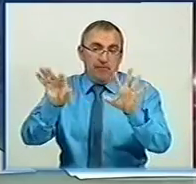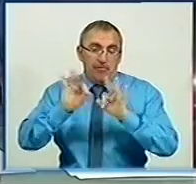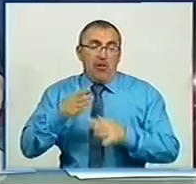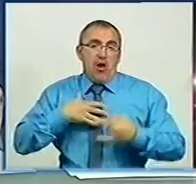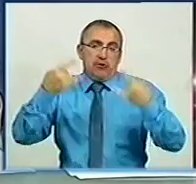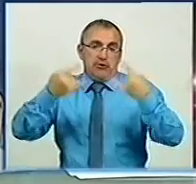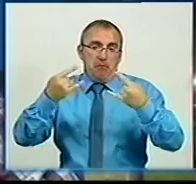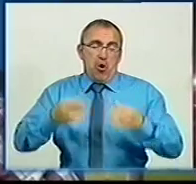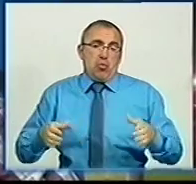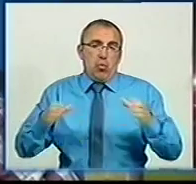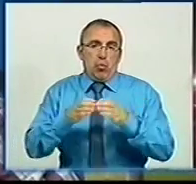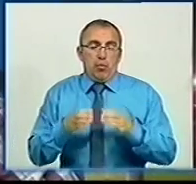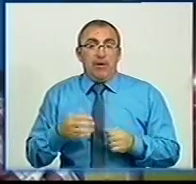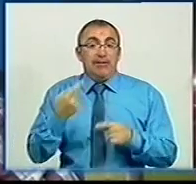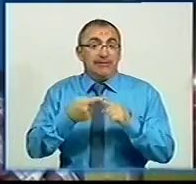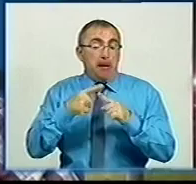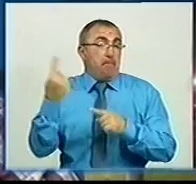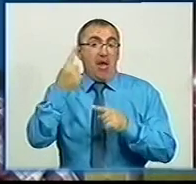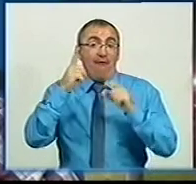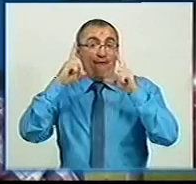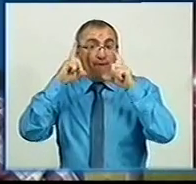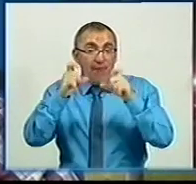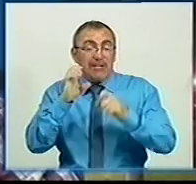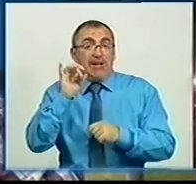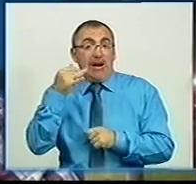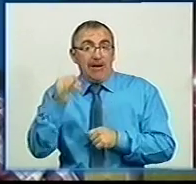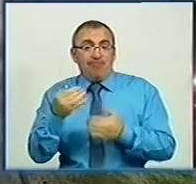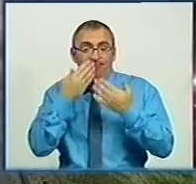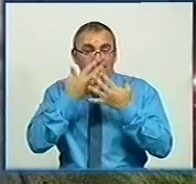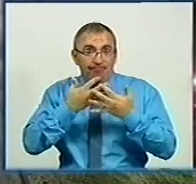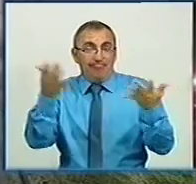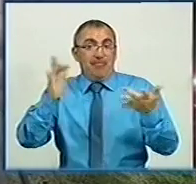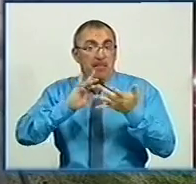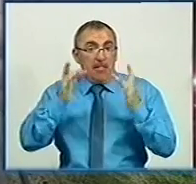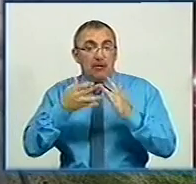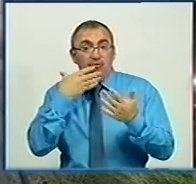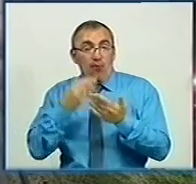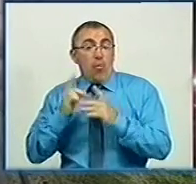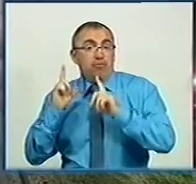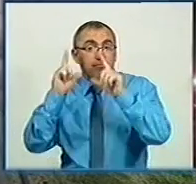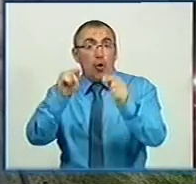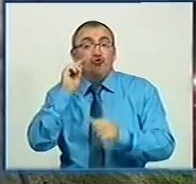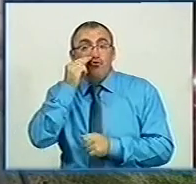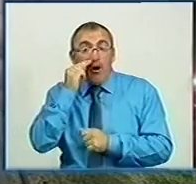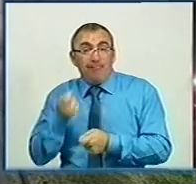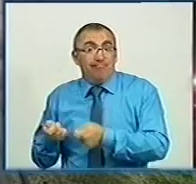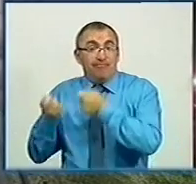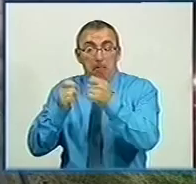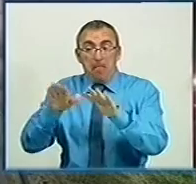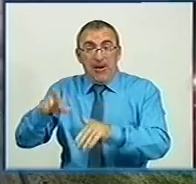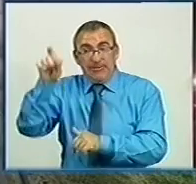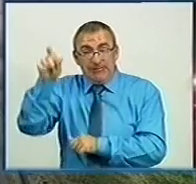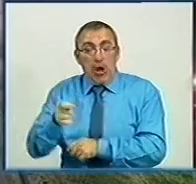знімальною групою. Це перше фото, яке Сергій висіли у соцмережі про свою подорож. До Чернігова його підвіз місцевий